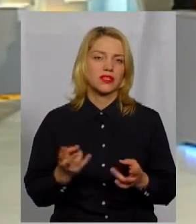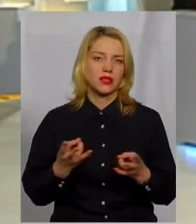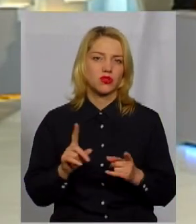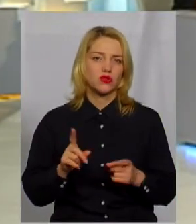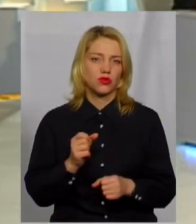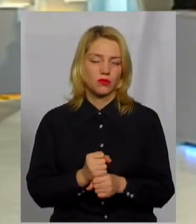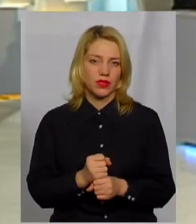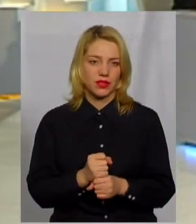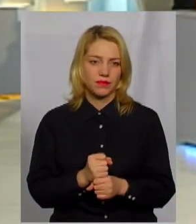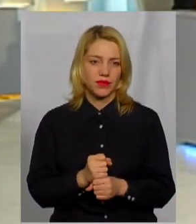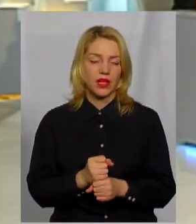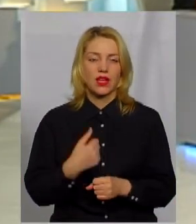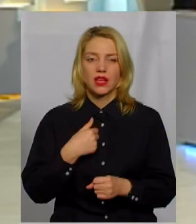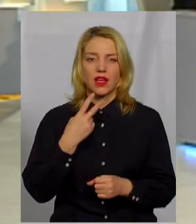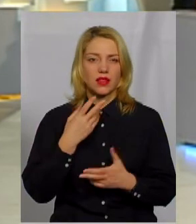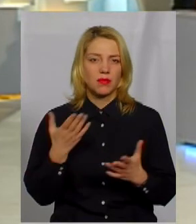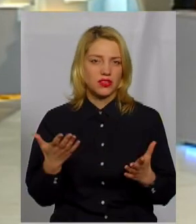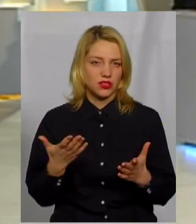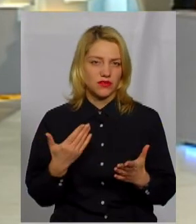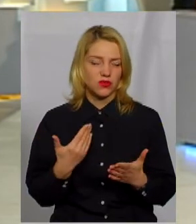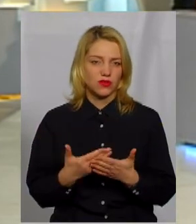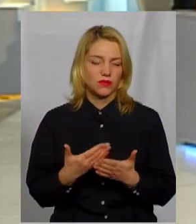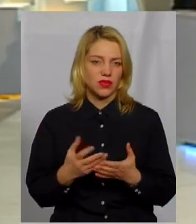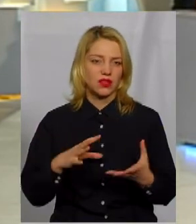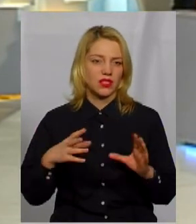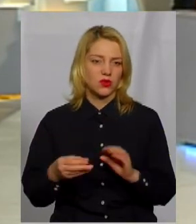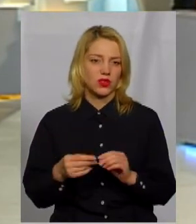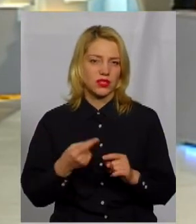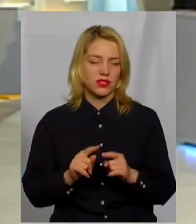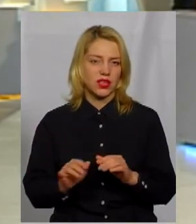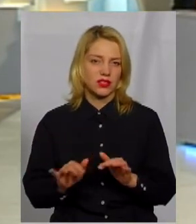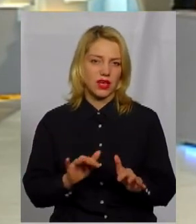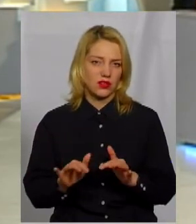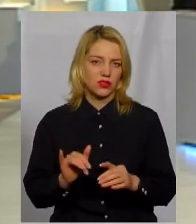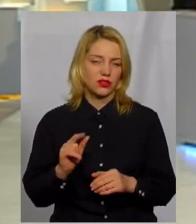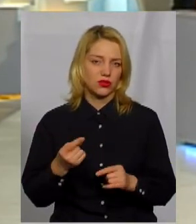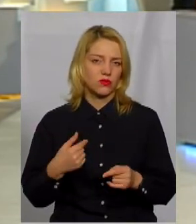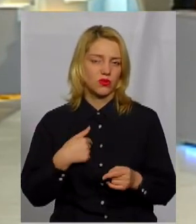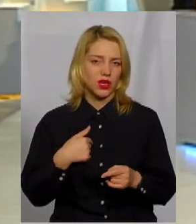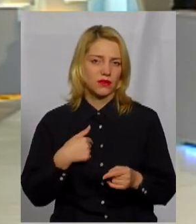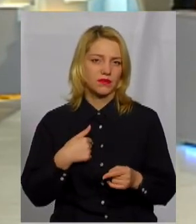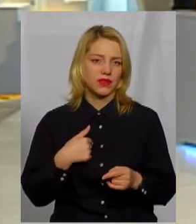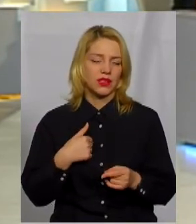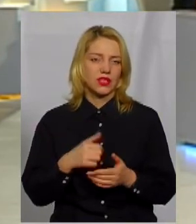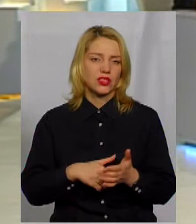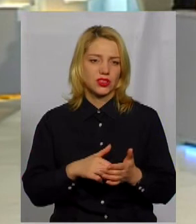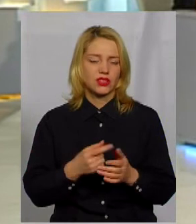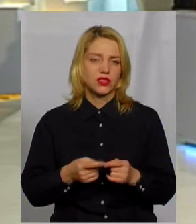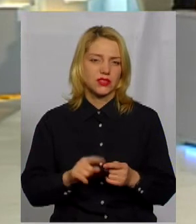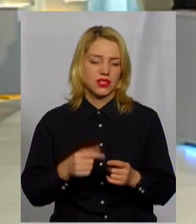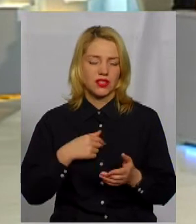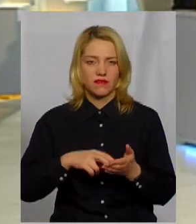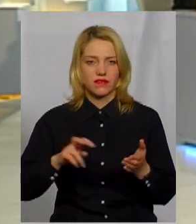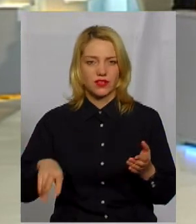І я не бачив ось результату цієї діяльності. І через то я через певний період